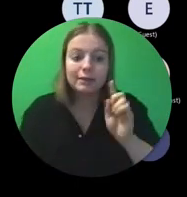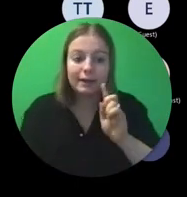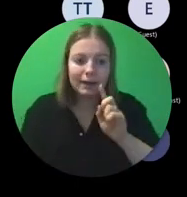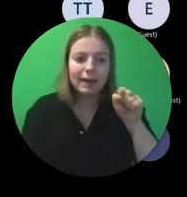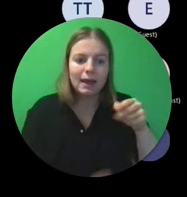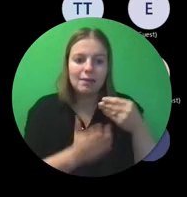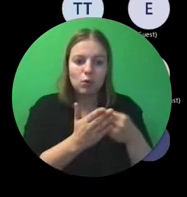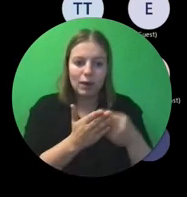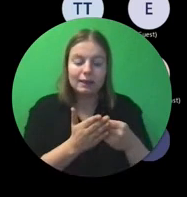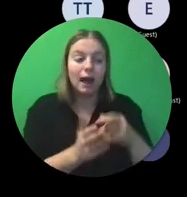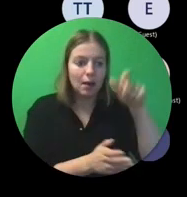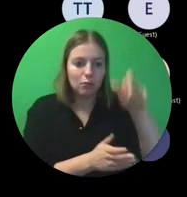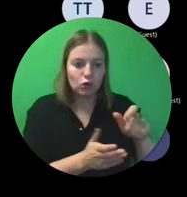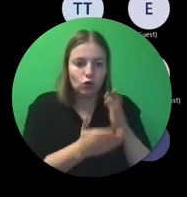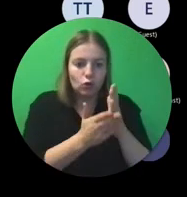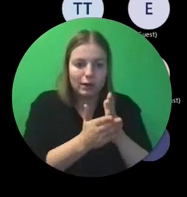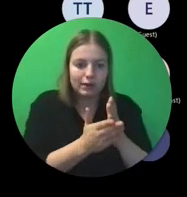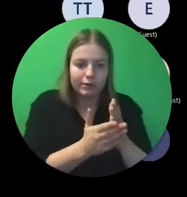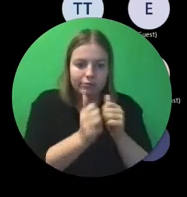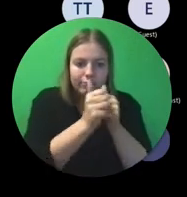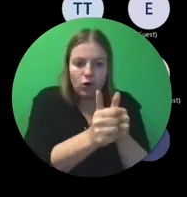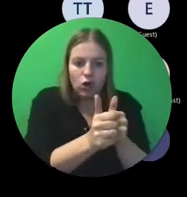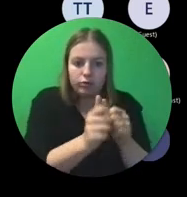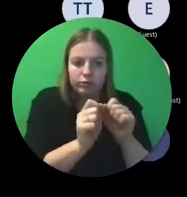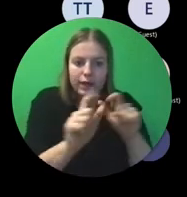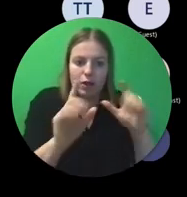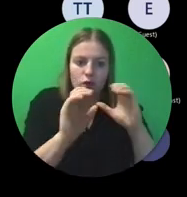persoon X volgde die taalvoorbereiding.